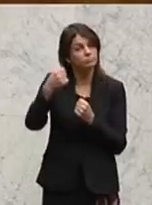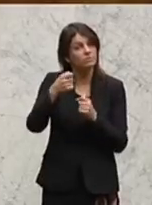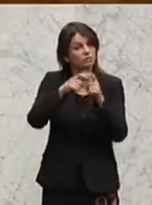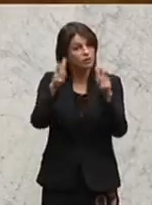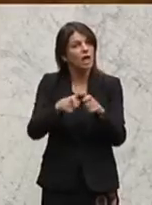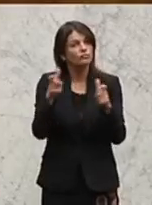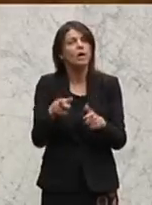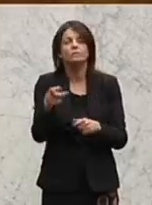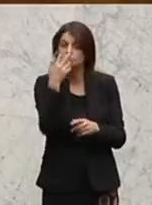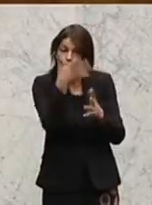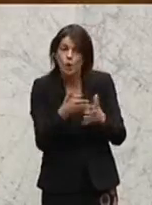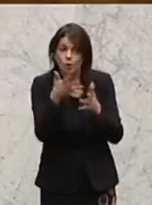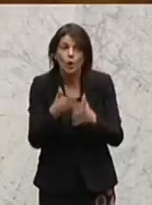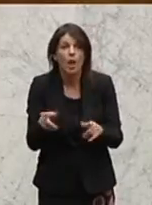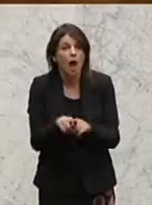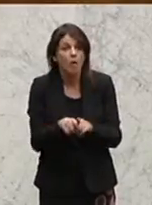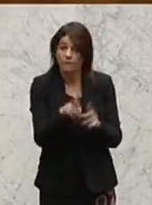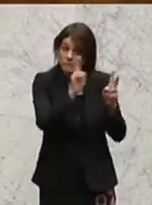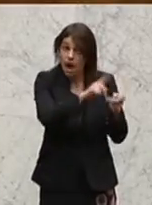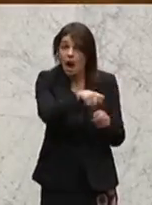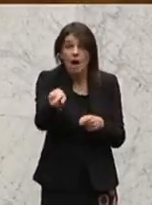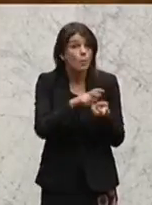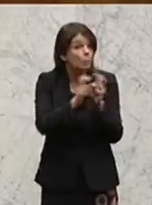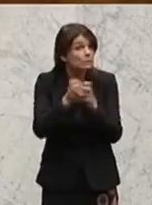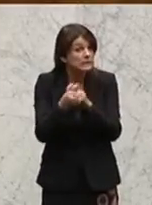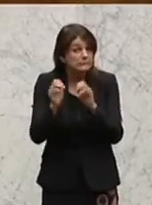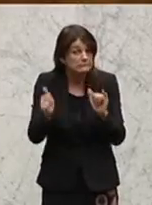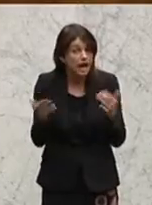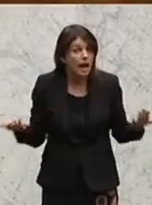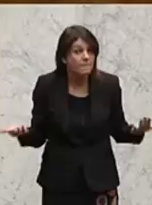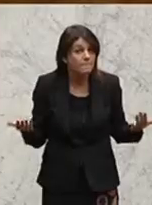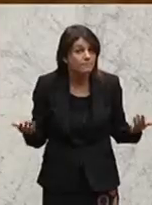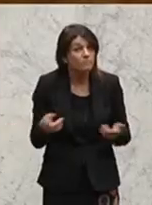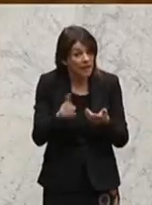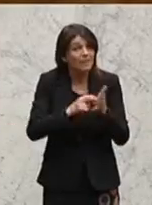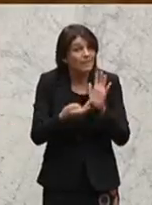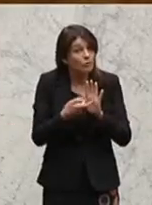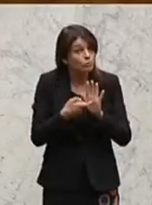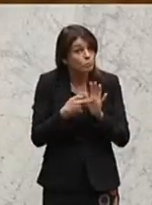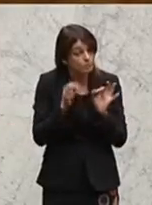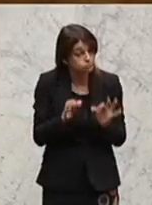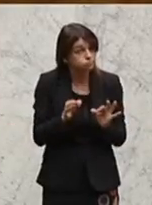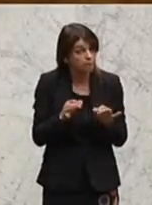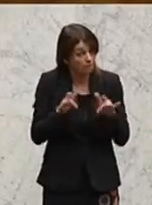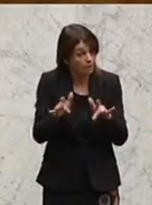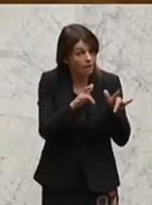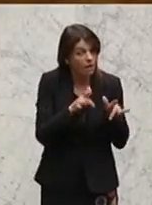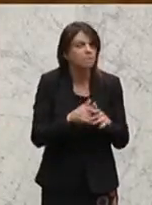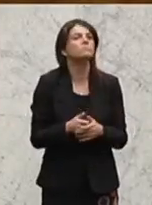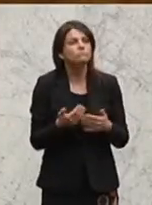exekutieren in Form von Labers die Umsetzungen der technischen Voraussetzungen. Neutral,